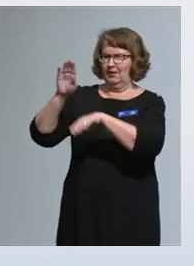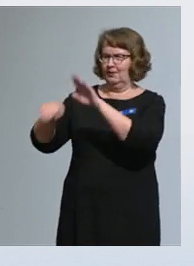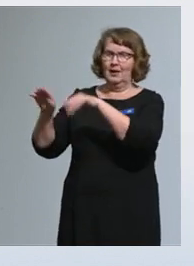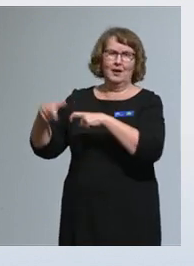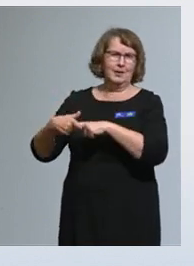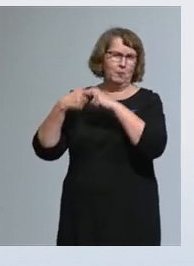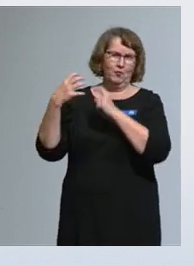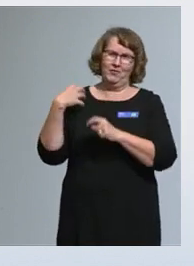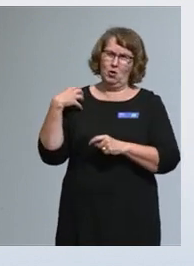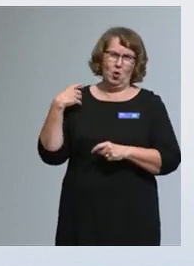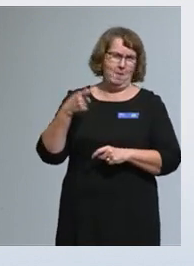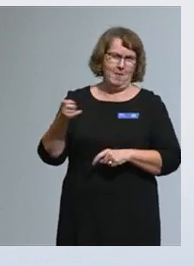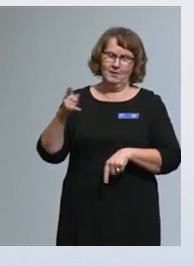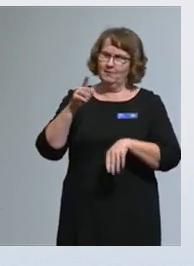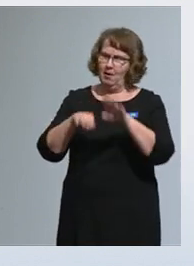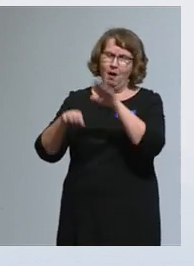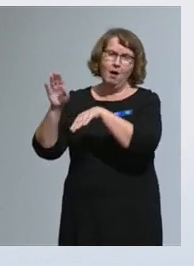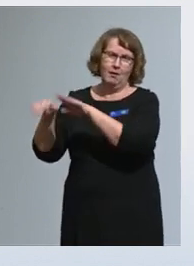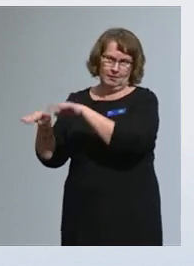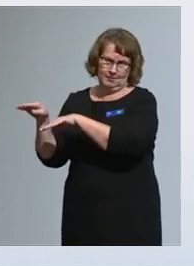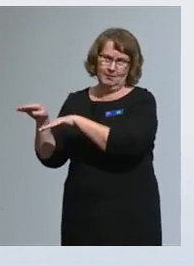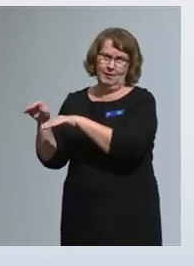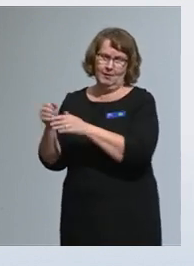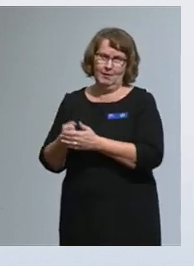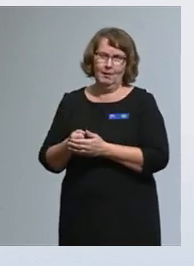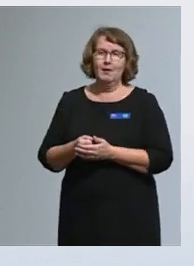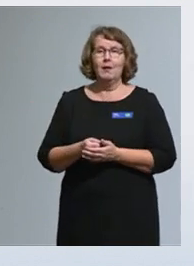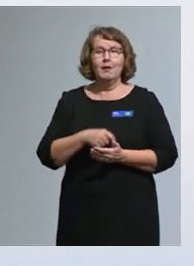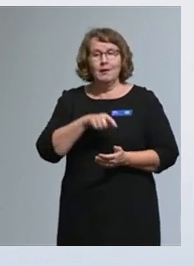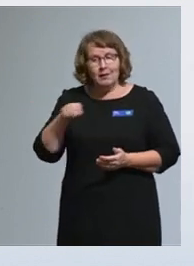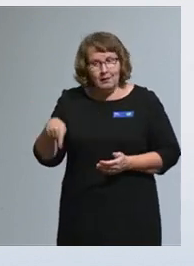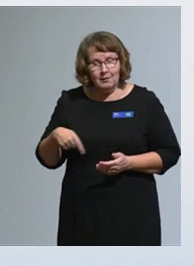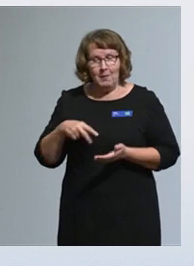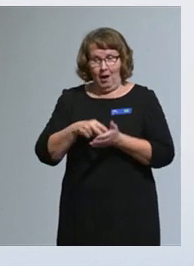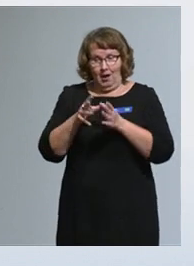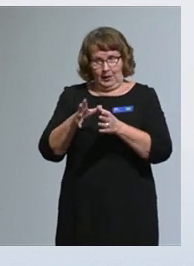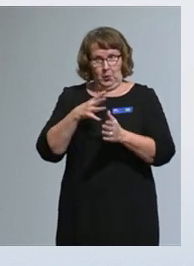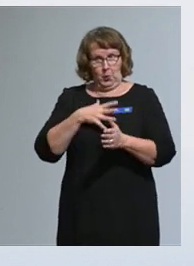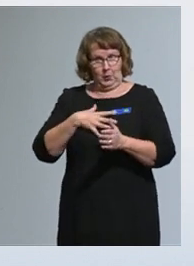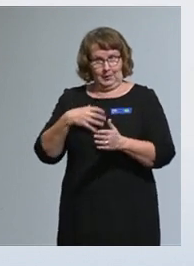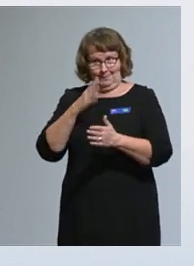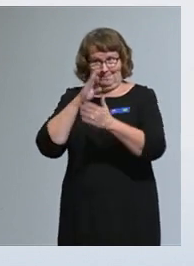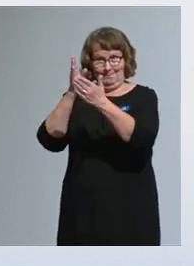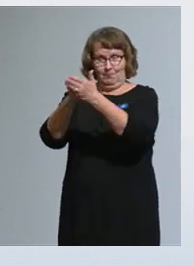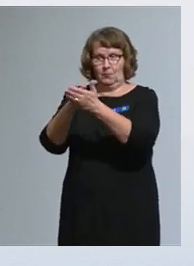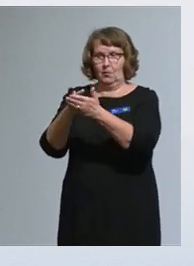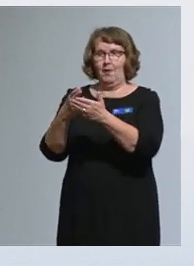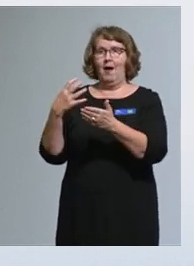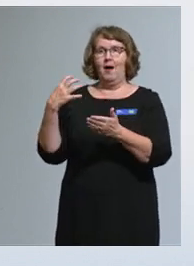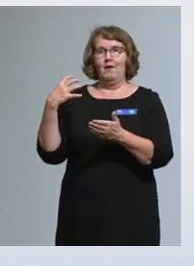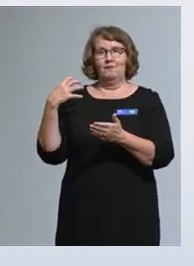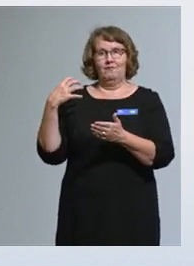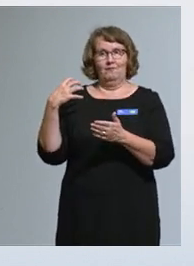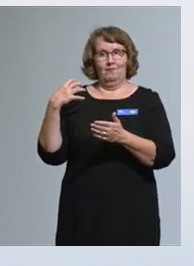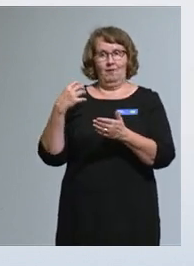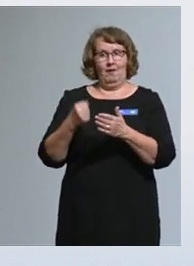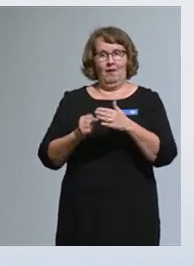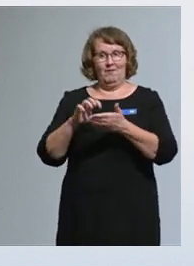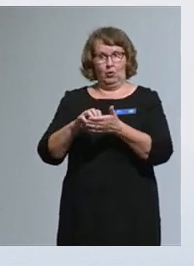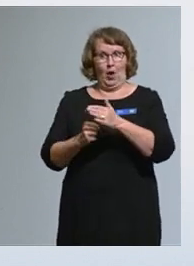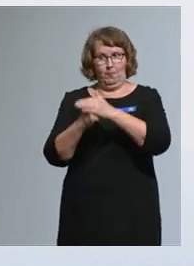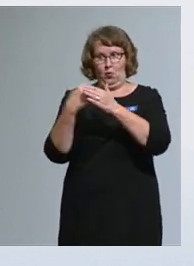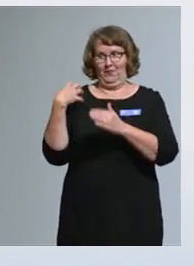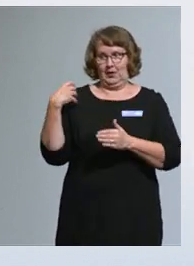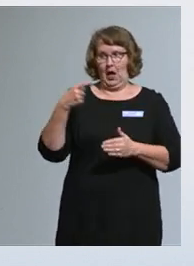viranomaisten välillä. Me haluamme edistää sitä, että valtionapuviranomaiset näyttäytyisivät tulevaisuudessa hakijan